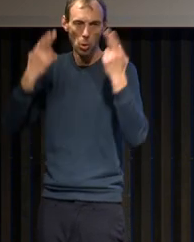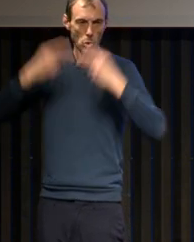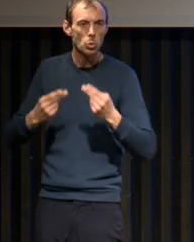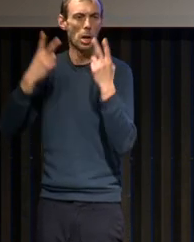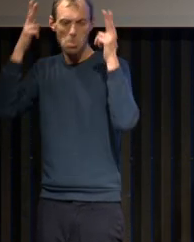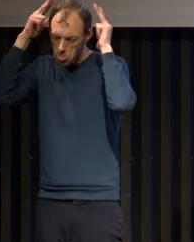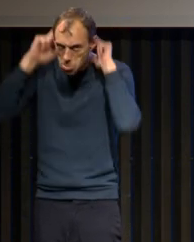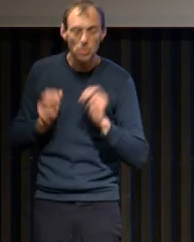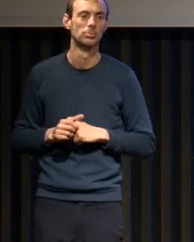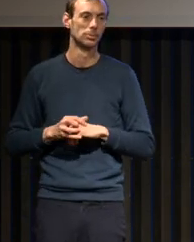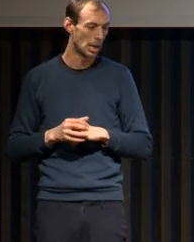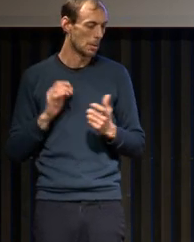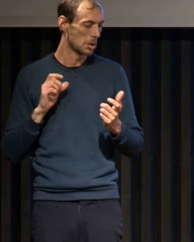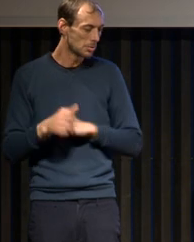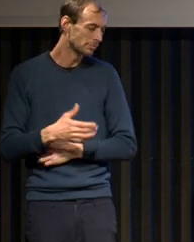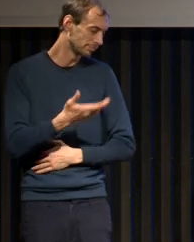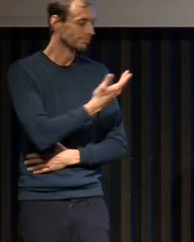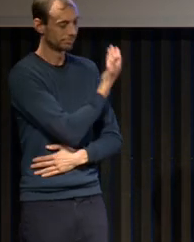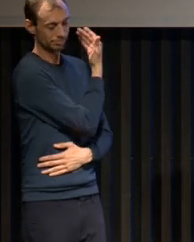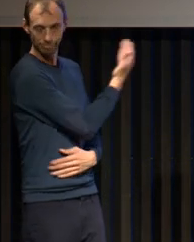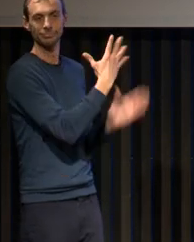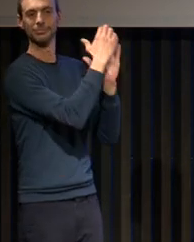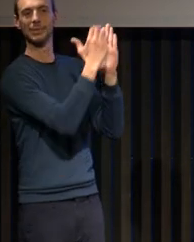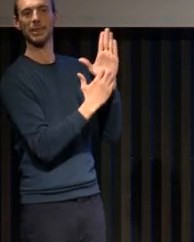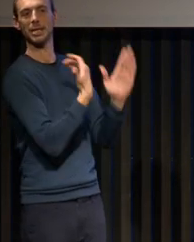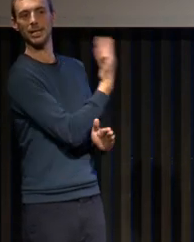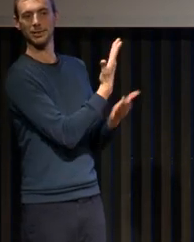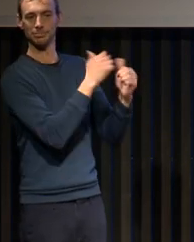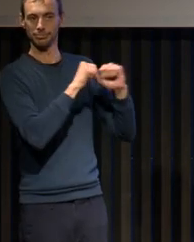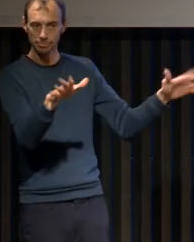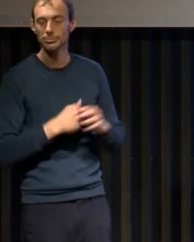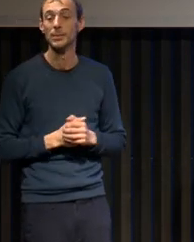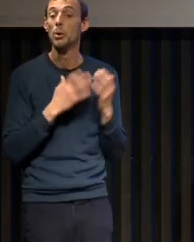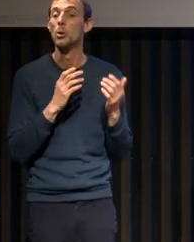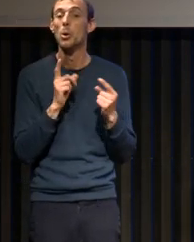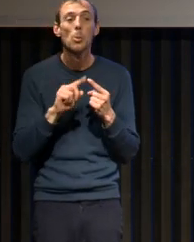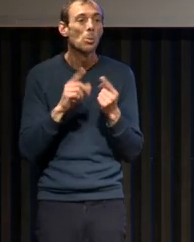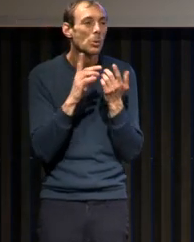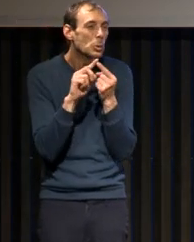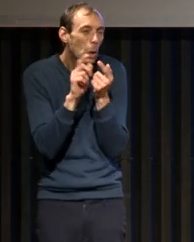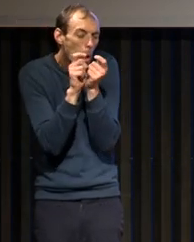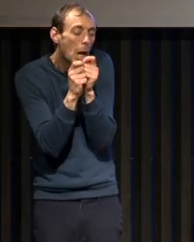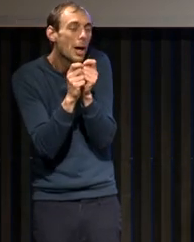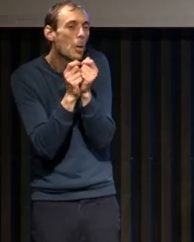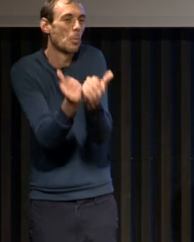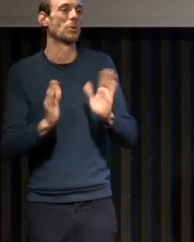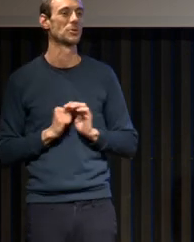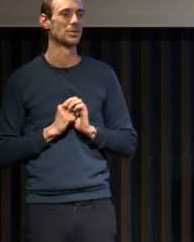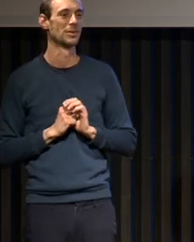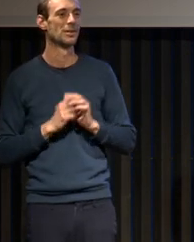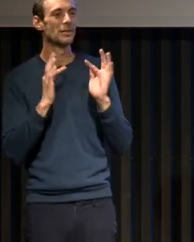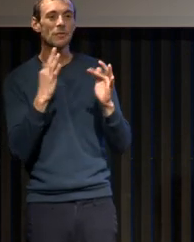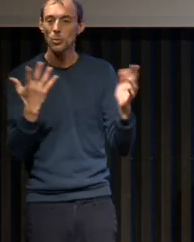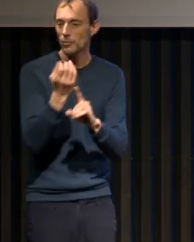Études polysomnographiques des manifestations épisodiques du syndrome de Picouic. Il va proposer des retouches. Je propose quelques retouches au tableau sémiologique et